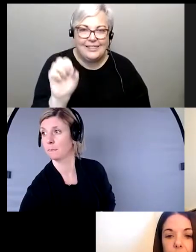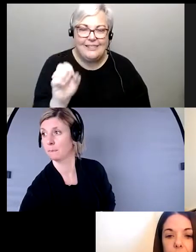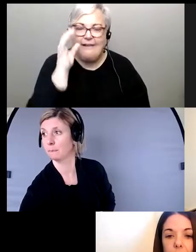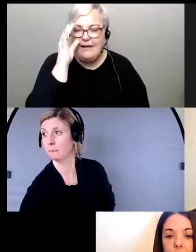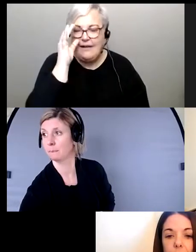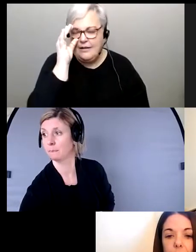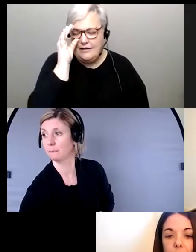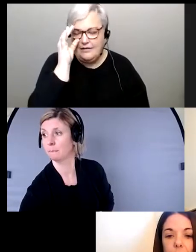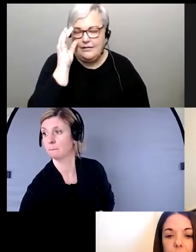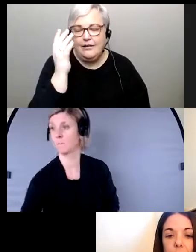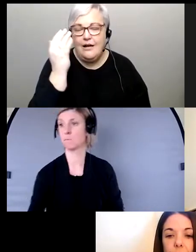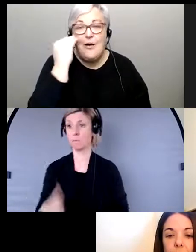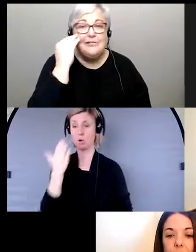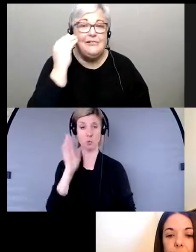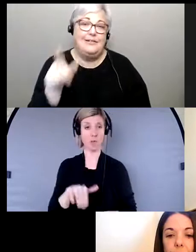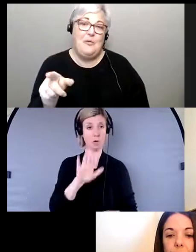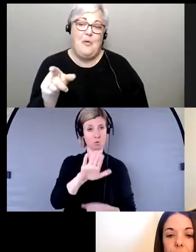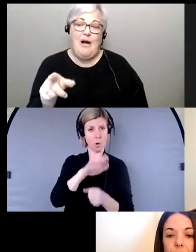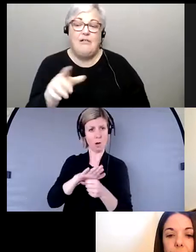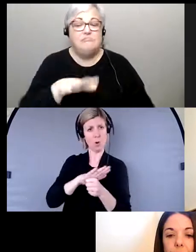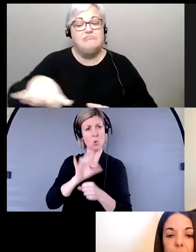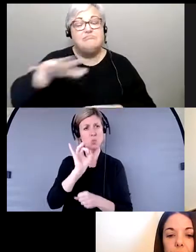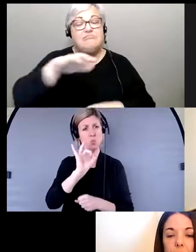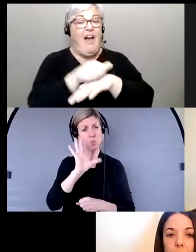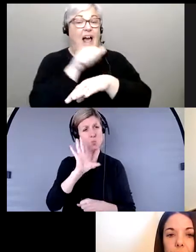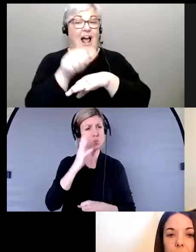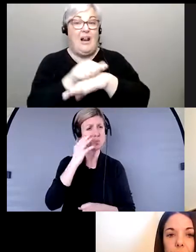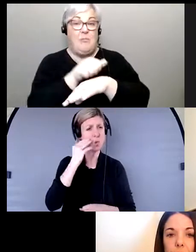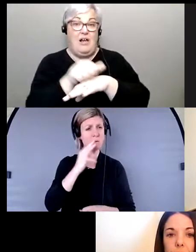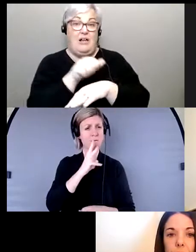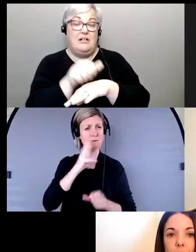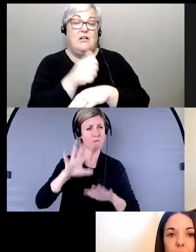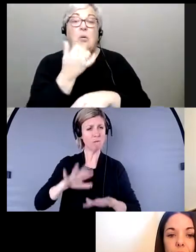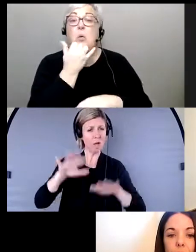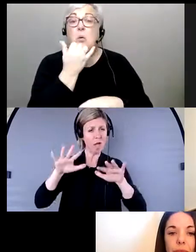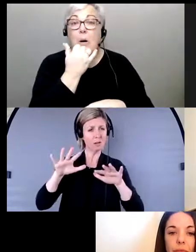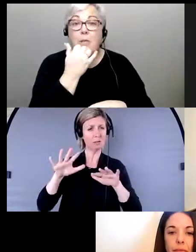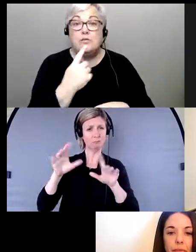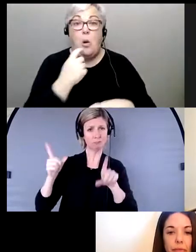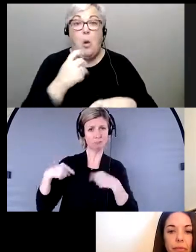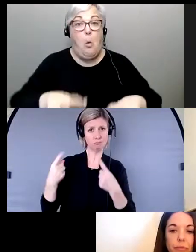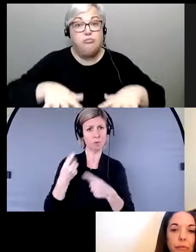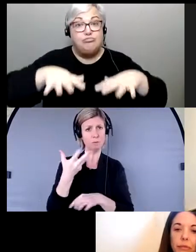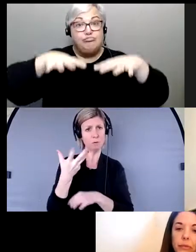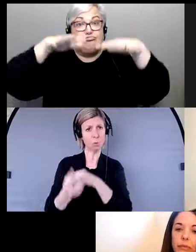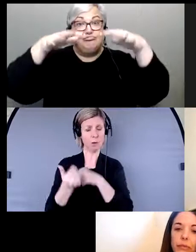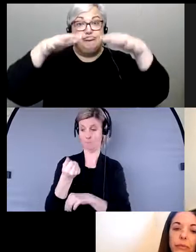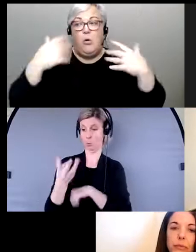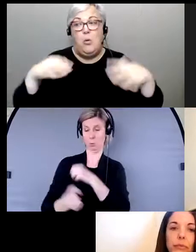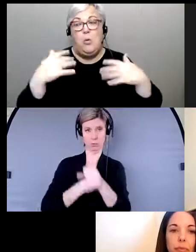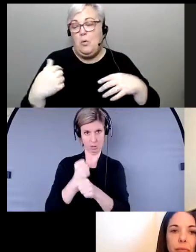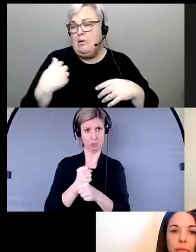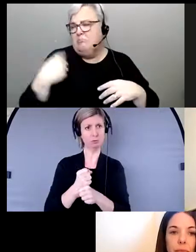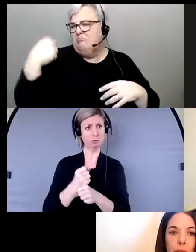tu vis dans une région de l'Alberta qui a été touchée par les inondations, de grâtes inondations il y a quelques